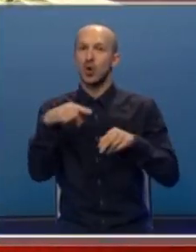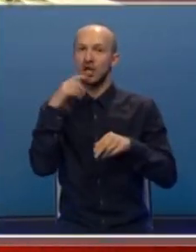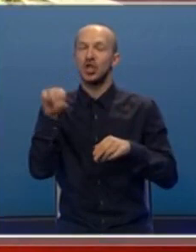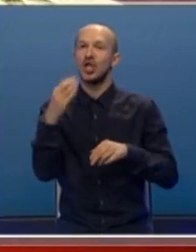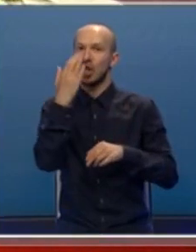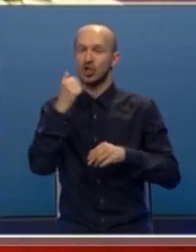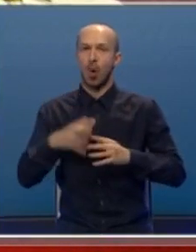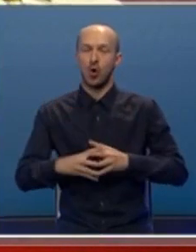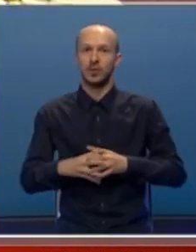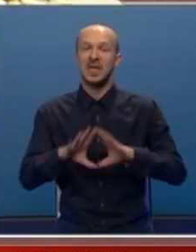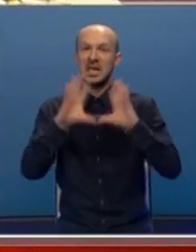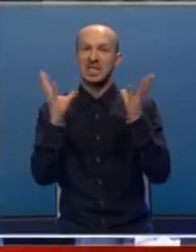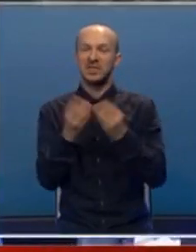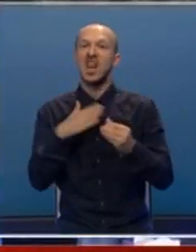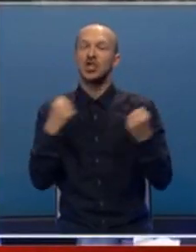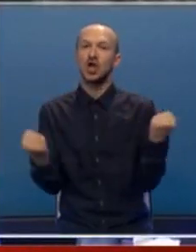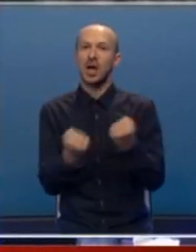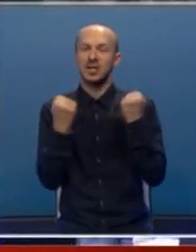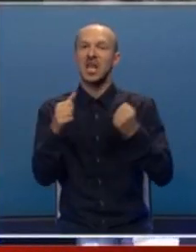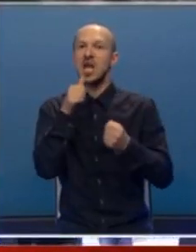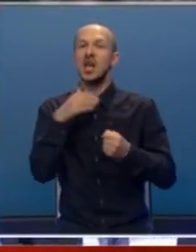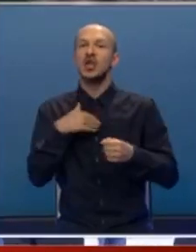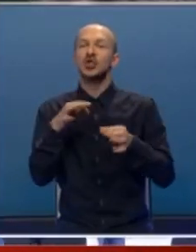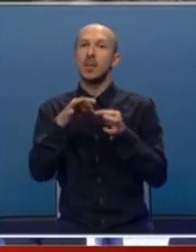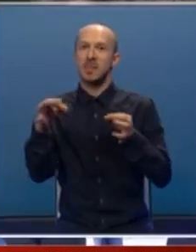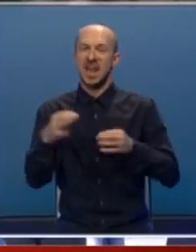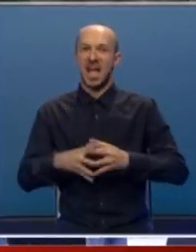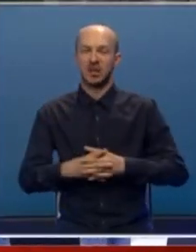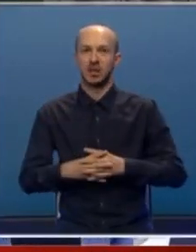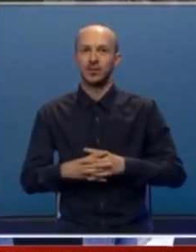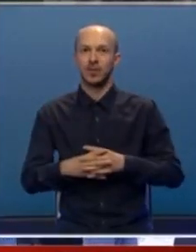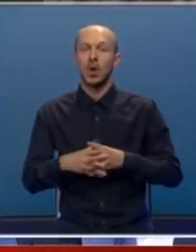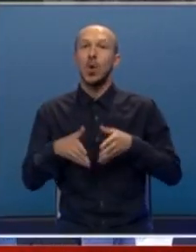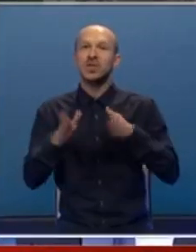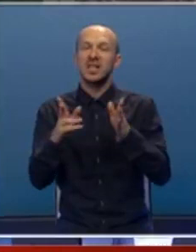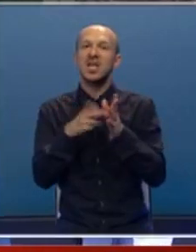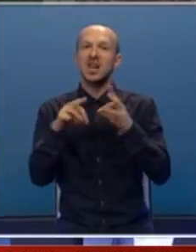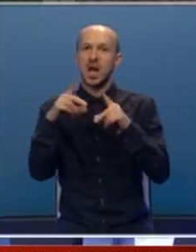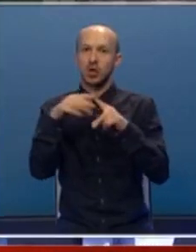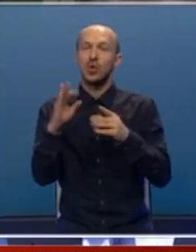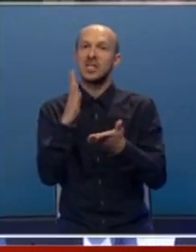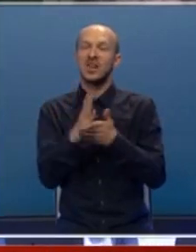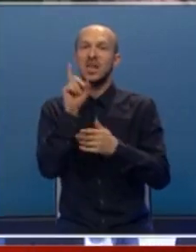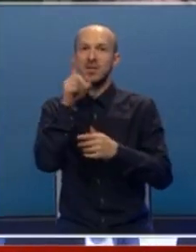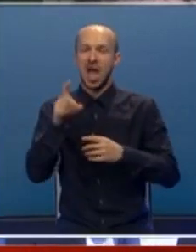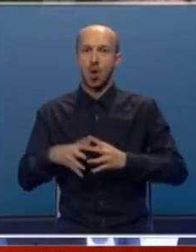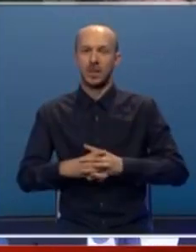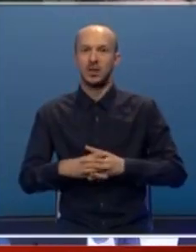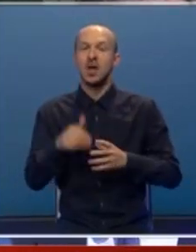ćemo sve naše akcije i naše konkretne mere usredstvijediti na to da svakim danom